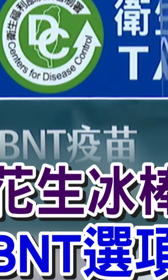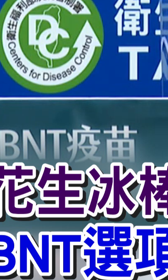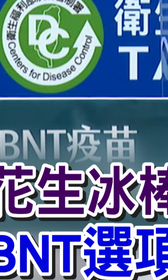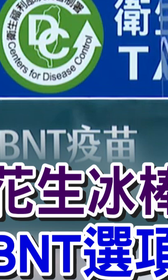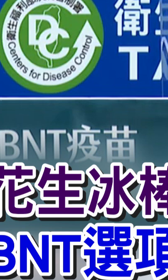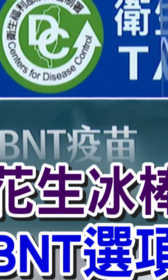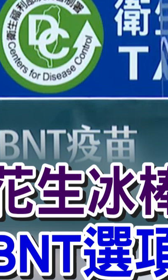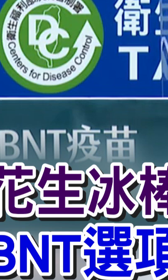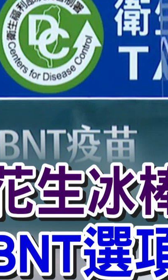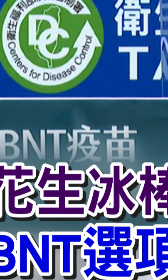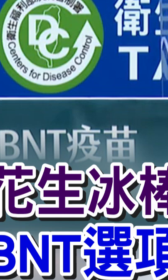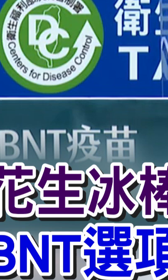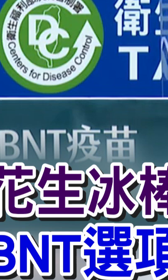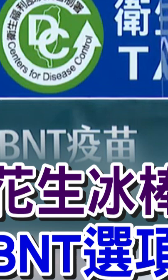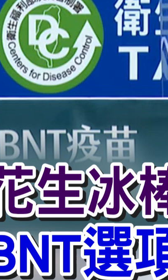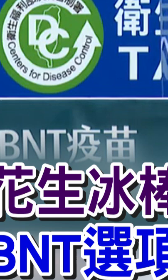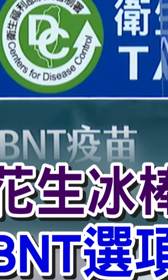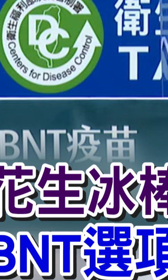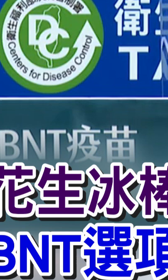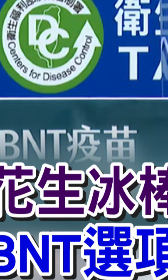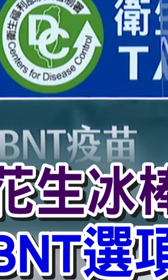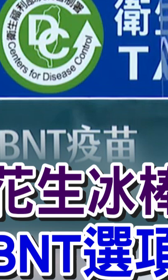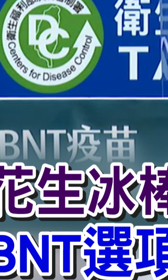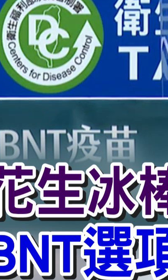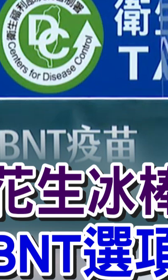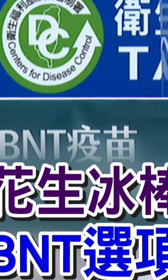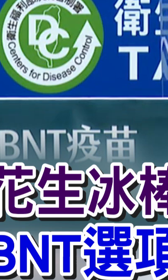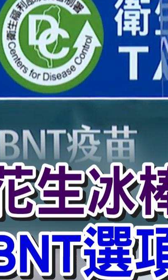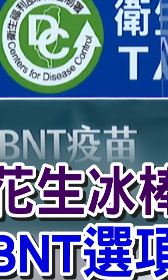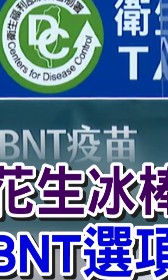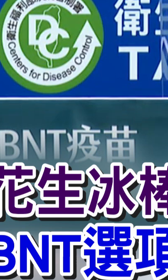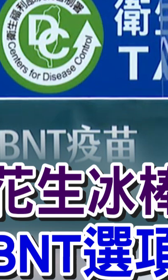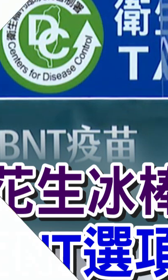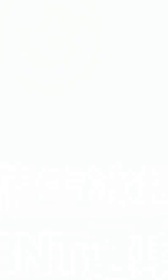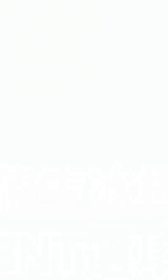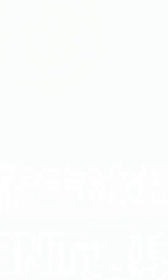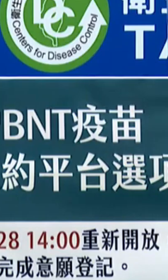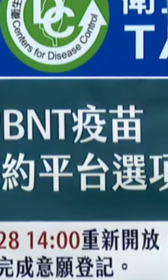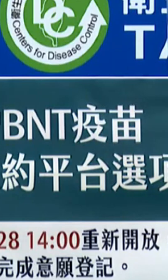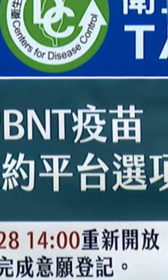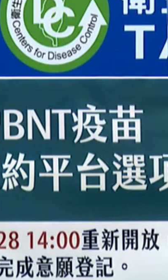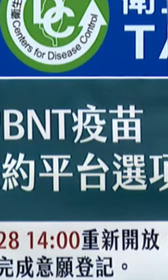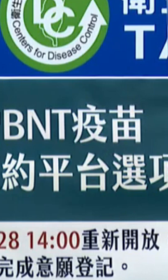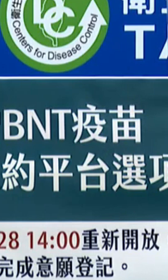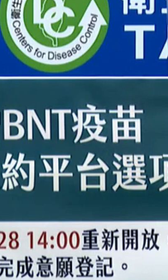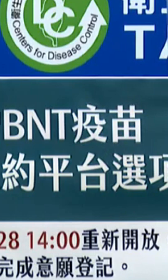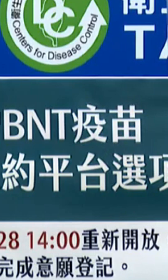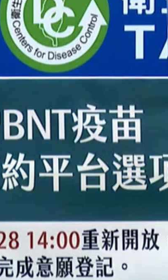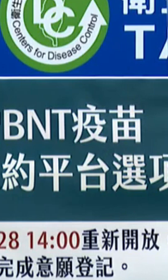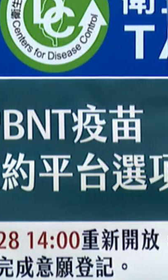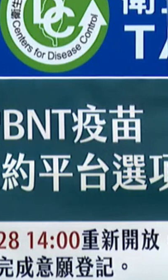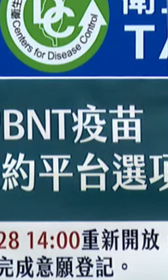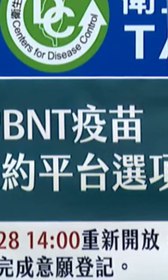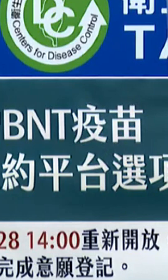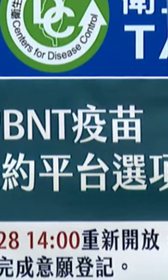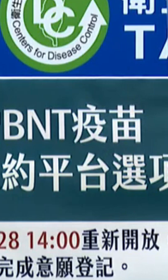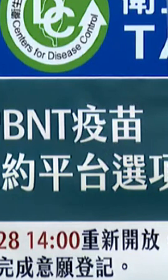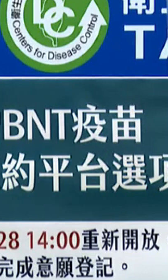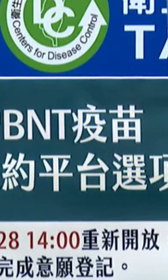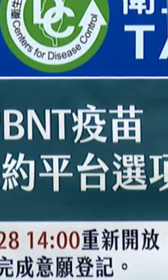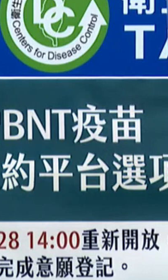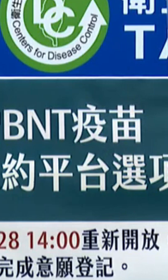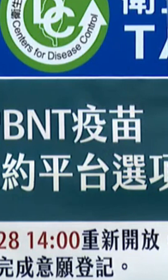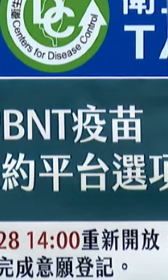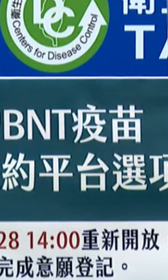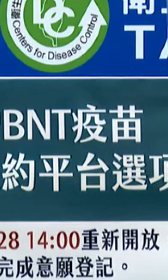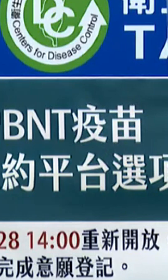濟尤其我們的庶民的經濟有幫助我想那是一件好的事情 針對人會有進來的B